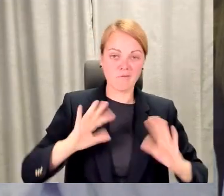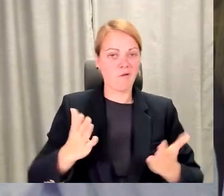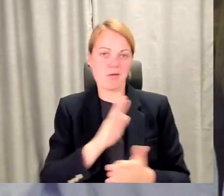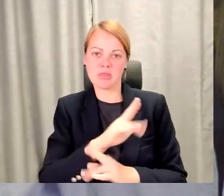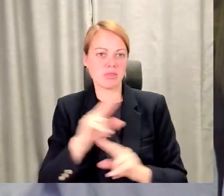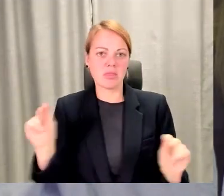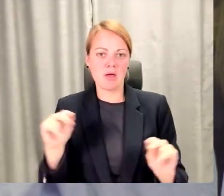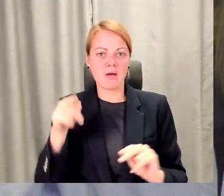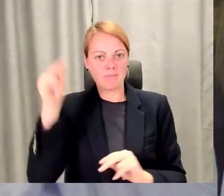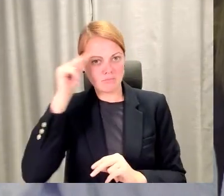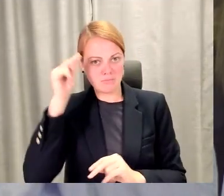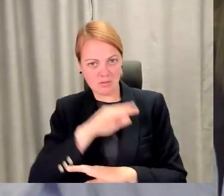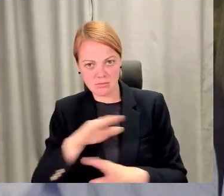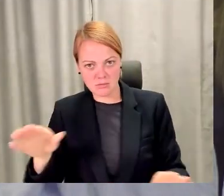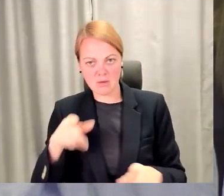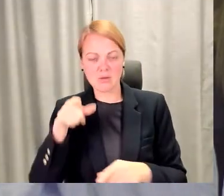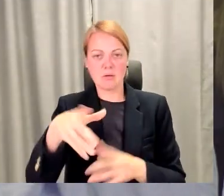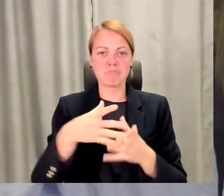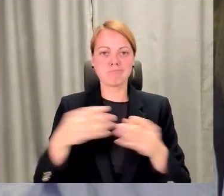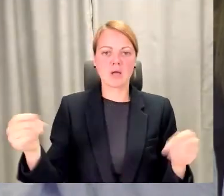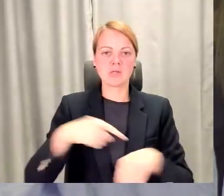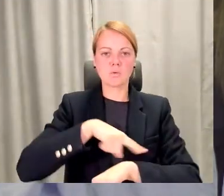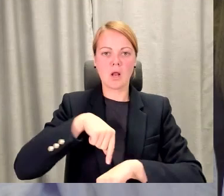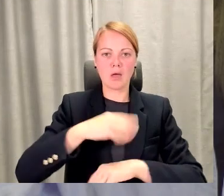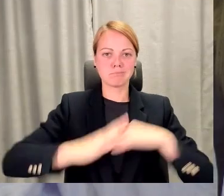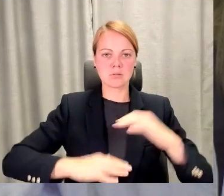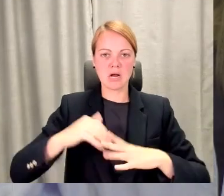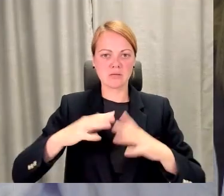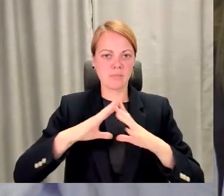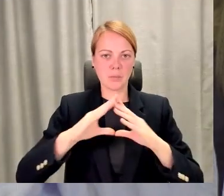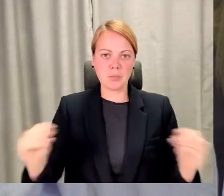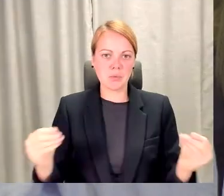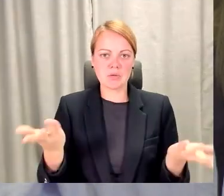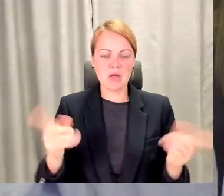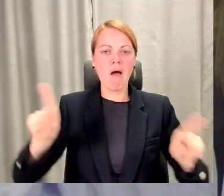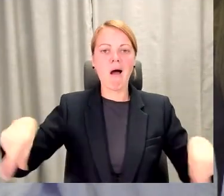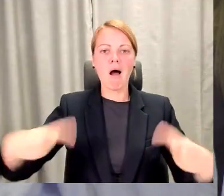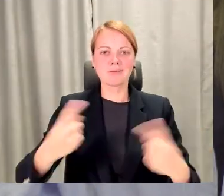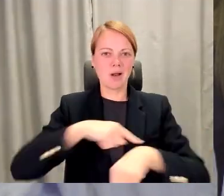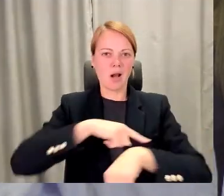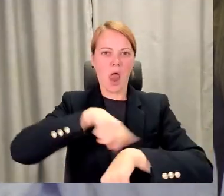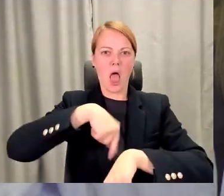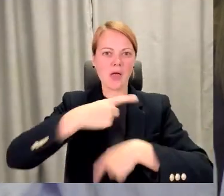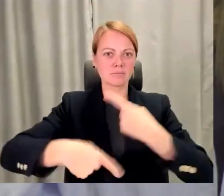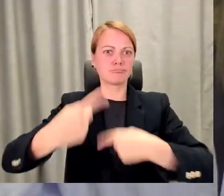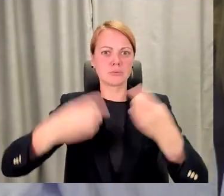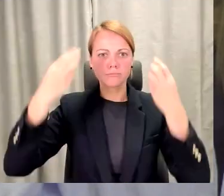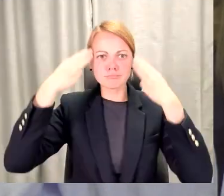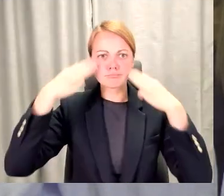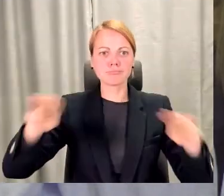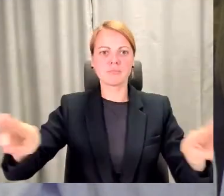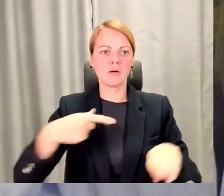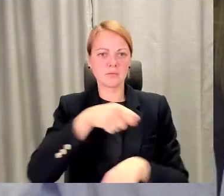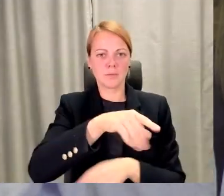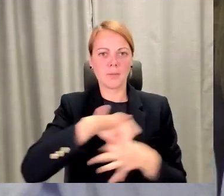esat pazaudējis to laiku, pazaudējuši tās prāsmes, kas attīstās laikam ejot. Un tad, principā, jūs paliekat bez darba vai arī otrs ir